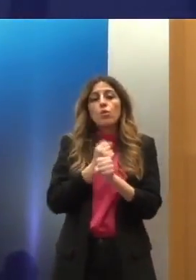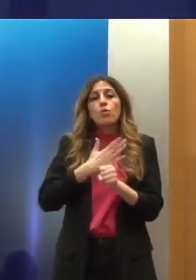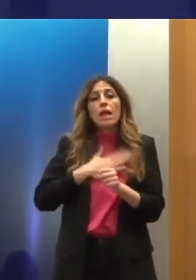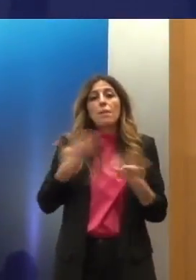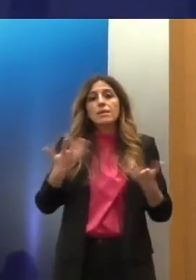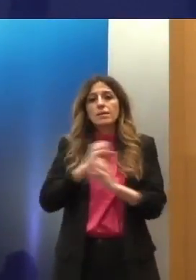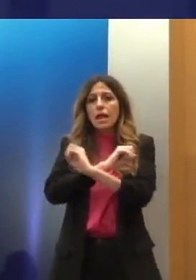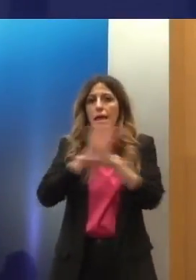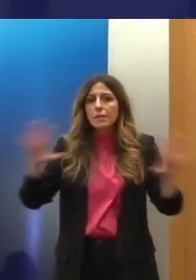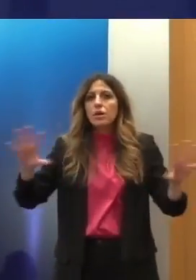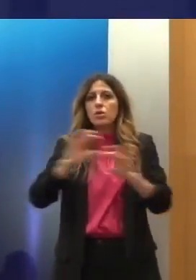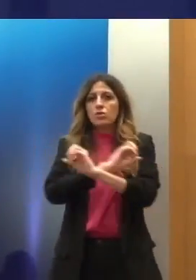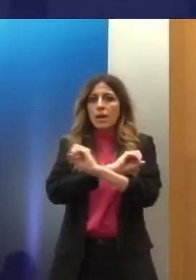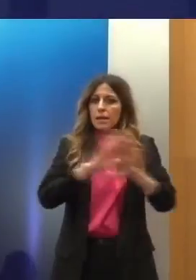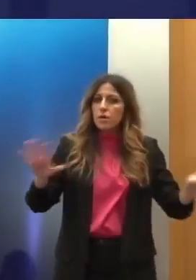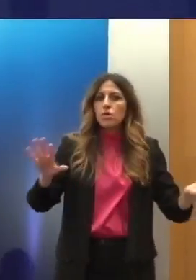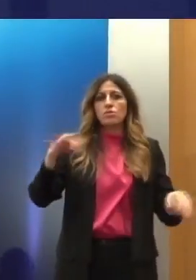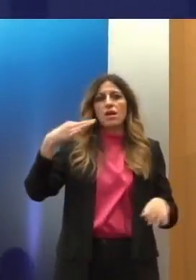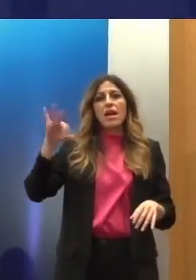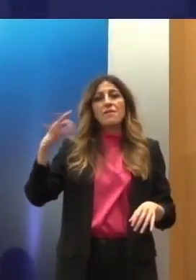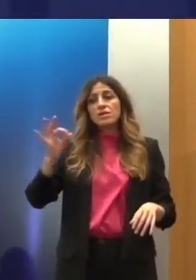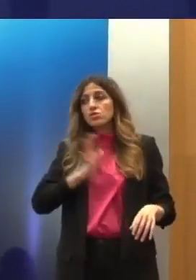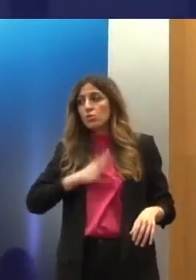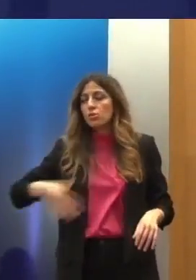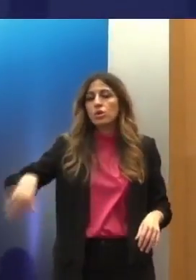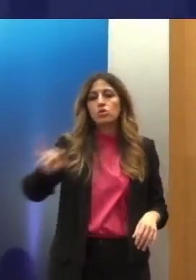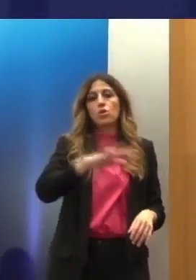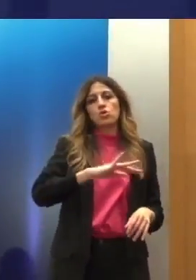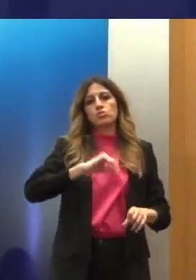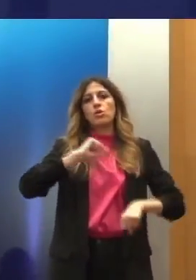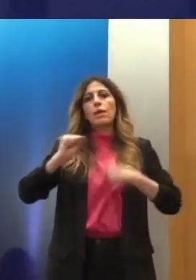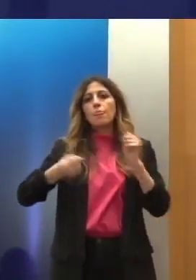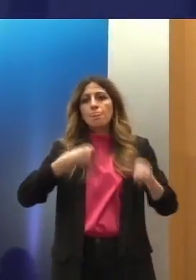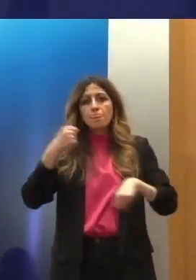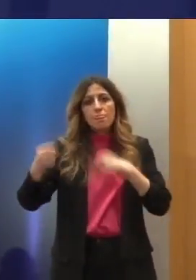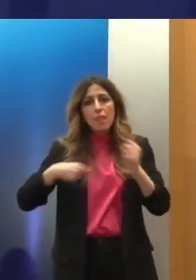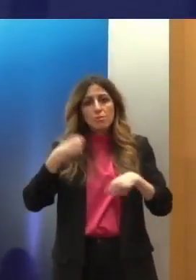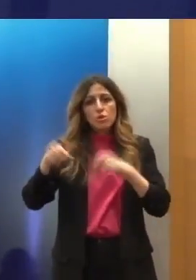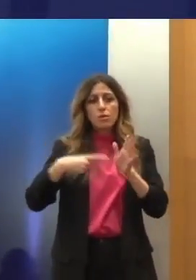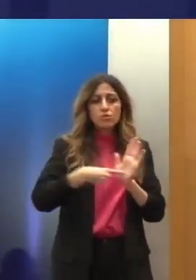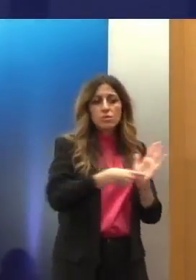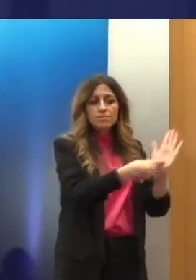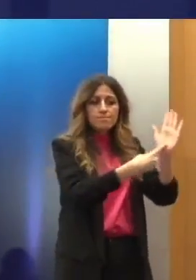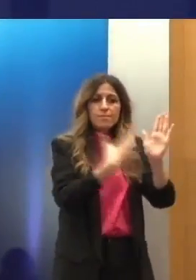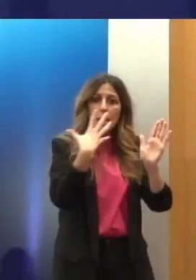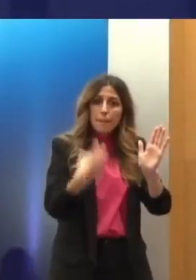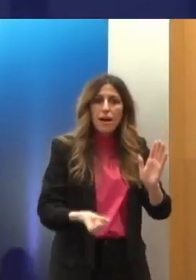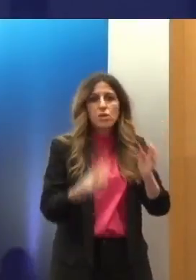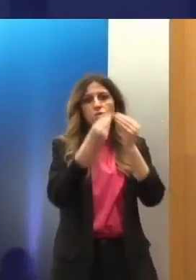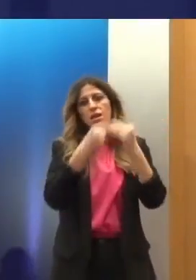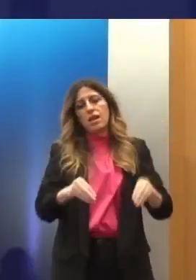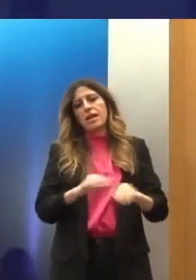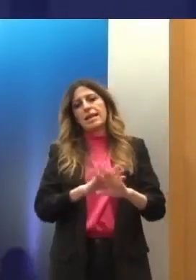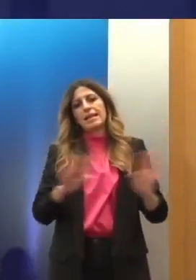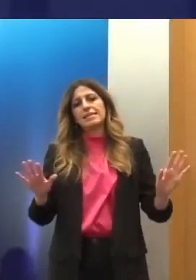ευαισθητοποιούμε τον κόσμο και να προσπαθούμε να υποδείξουμε τις λύσεις οι οποίες αρμόζουν